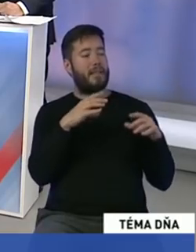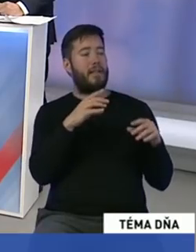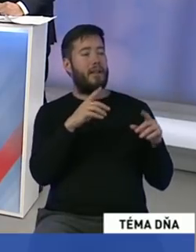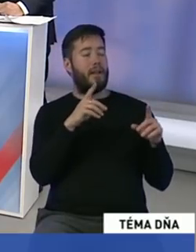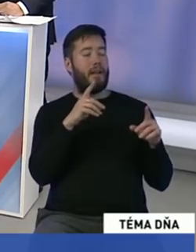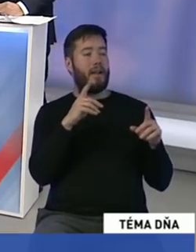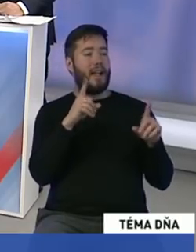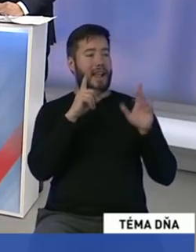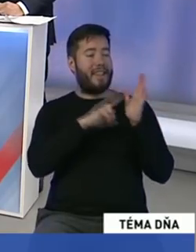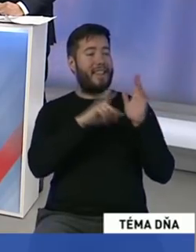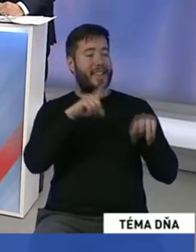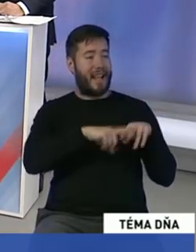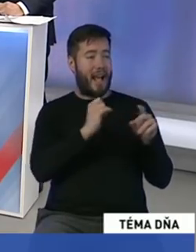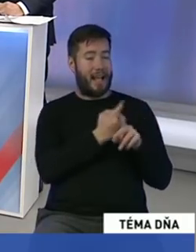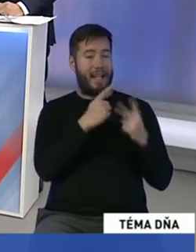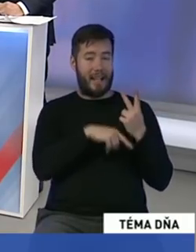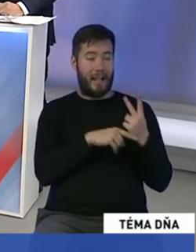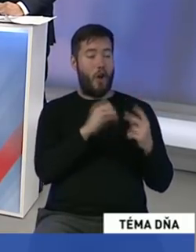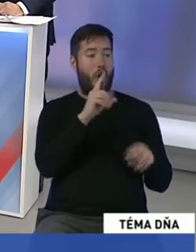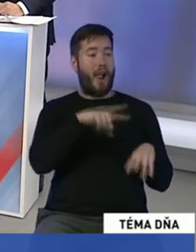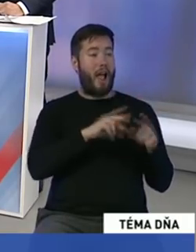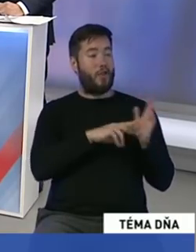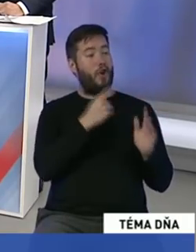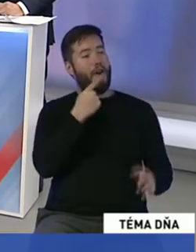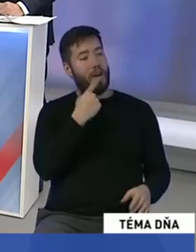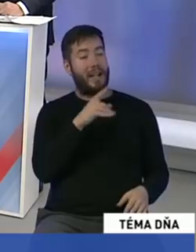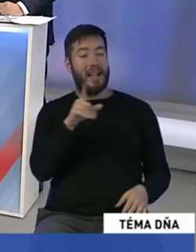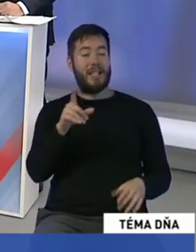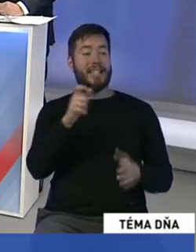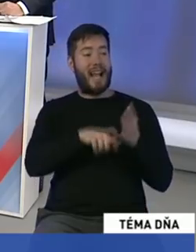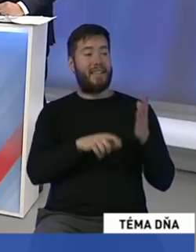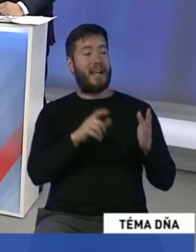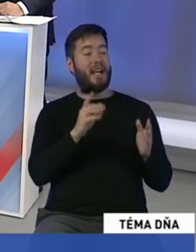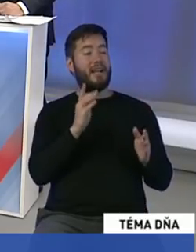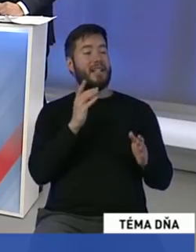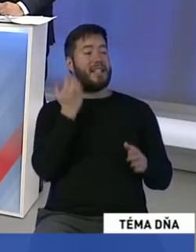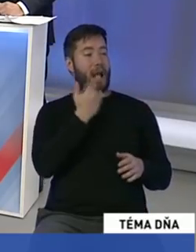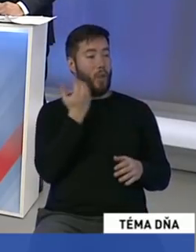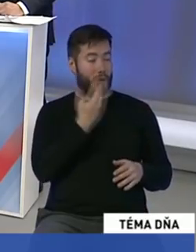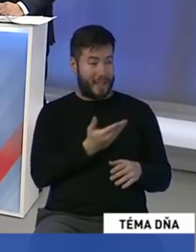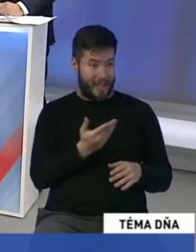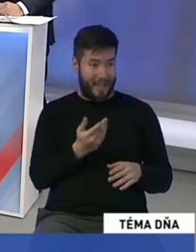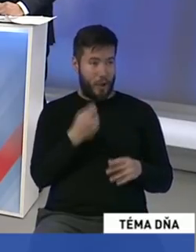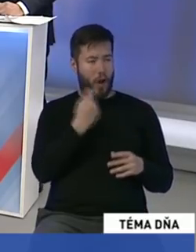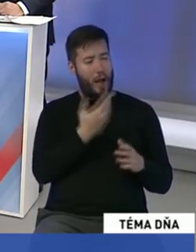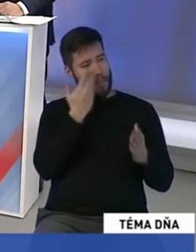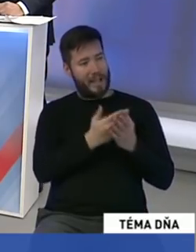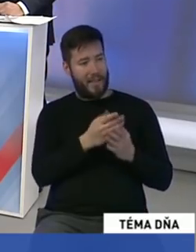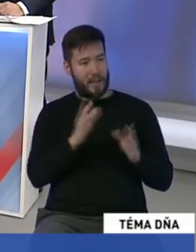človek z vašej strany potvrdil, že si vie takúto spoluprácu so Smerom predstaviť, či je to pravda. Ja si to neviem predstaviť.